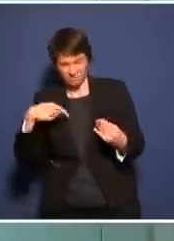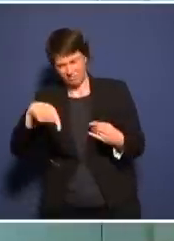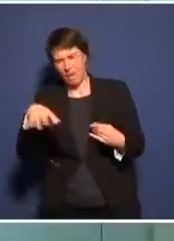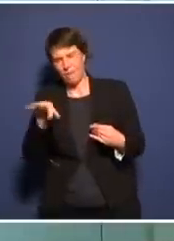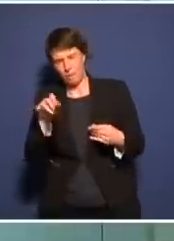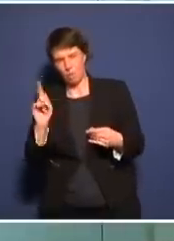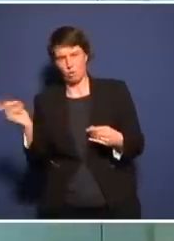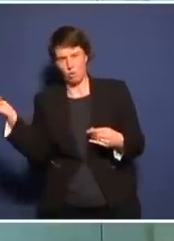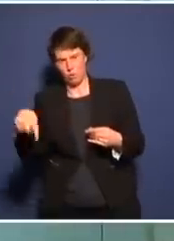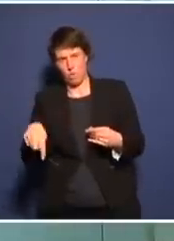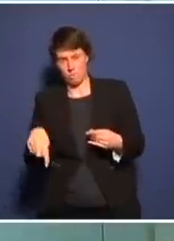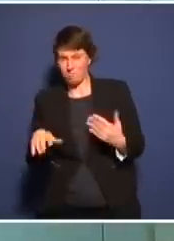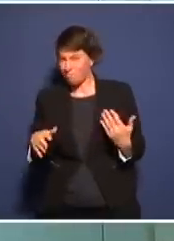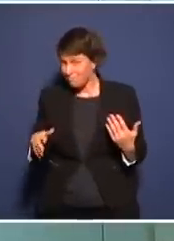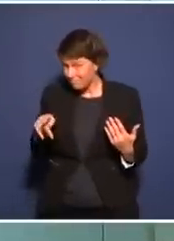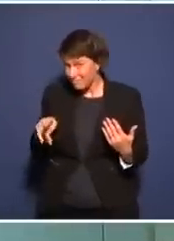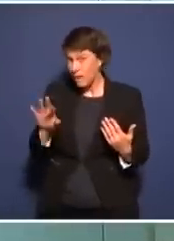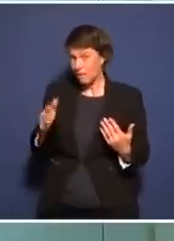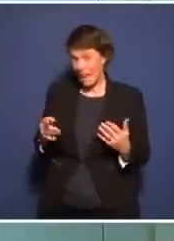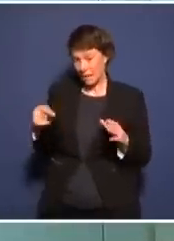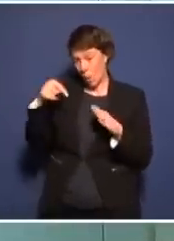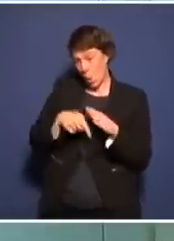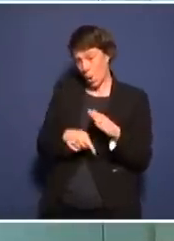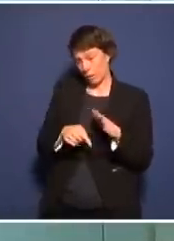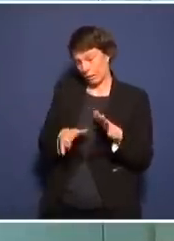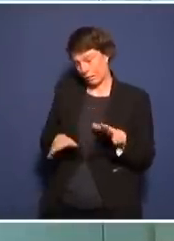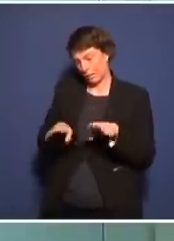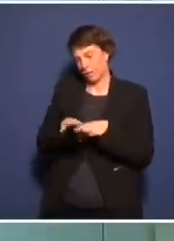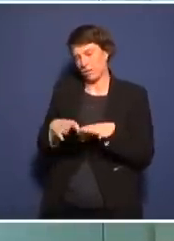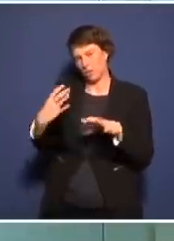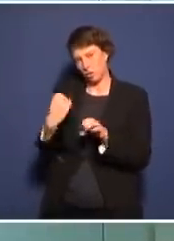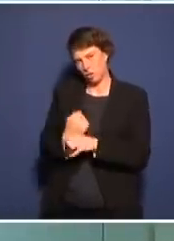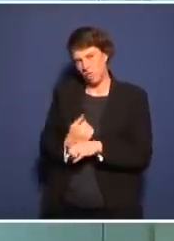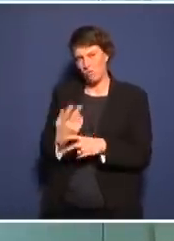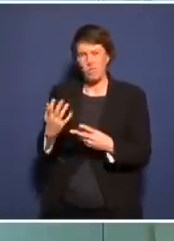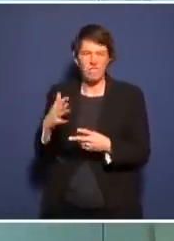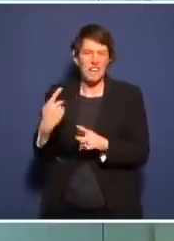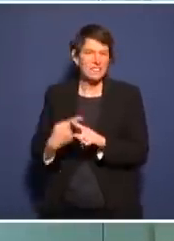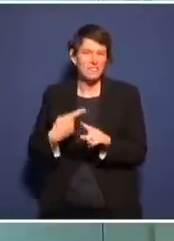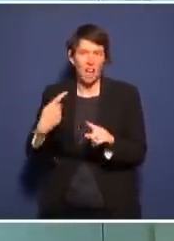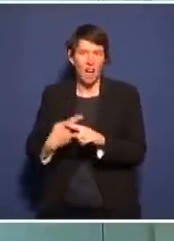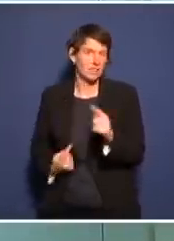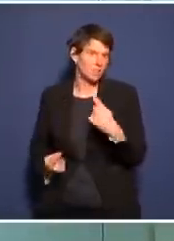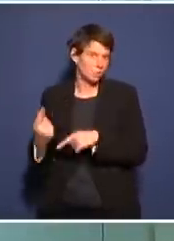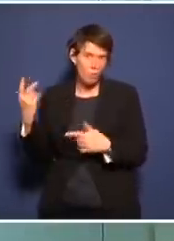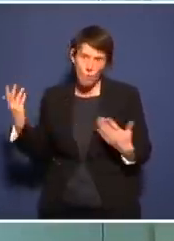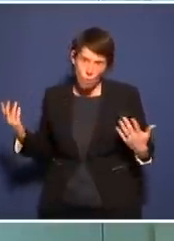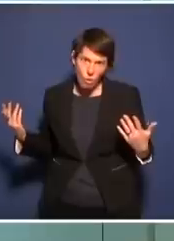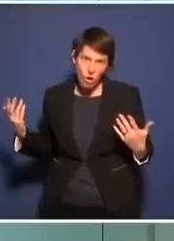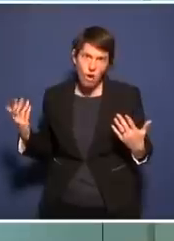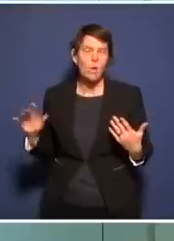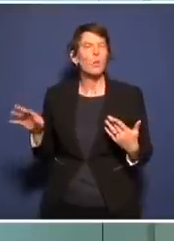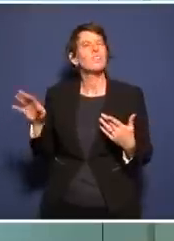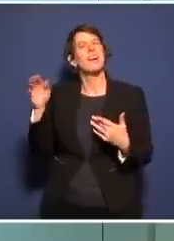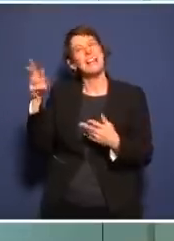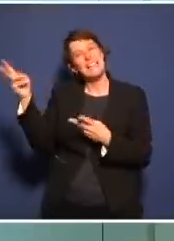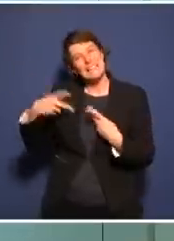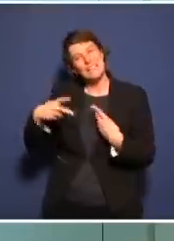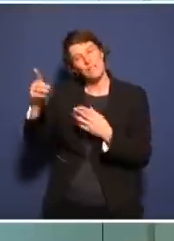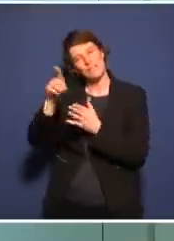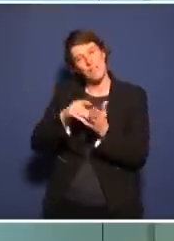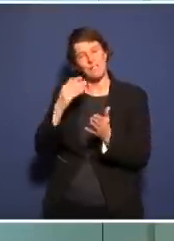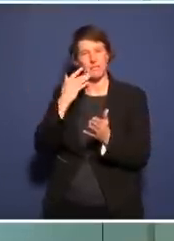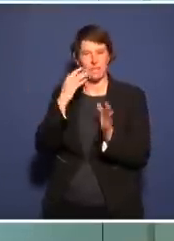ich weiß, wenn man es sich jetzt nochmal anschaut, dann wundert einen da vieles bei Drosten und ärgert einen auch vieles. Aber es ist doch eine